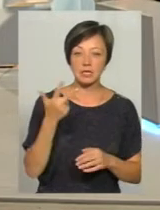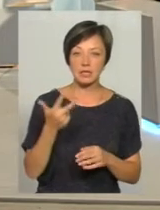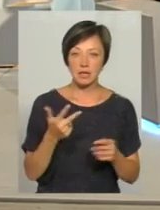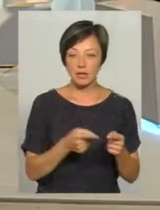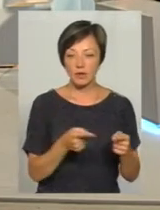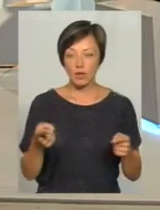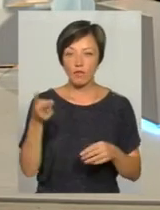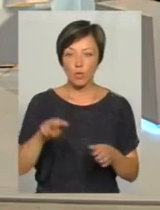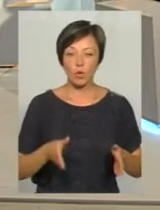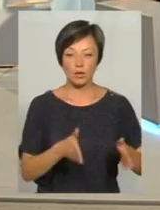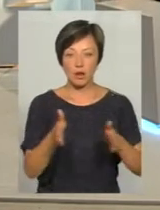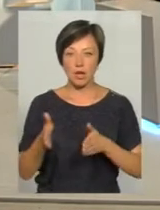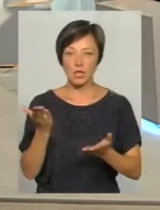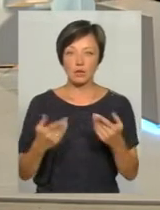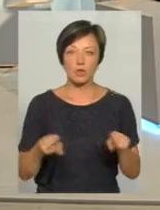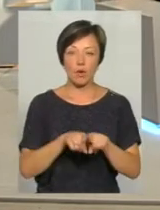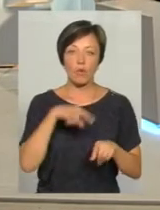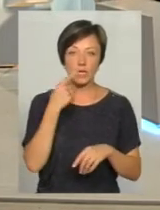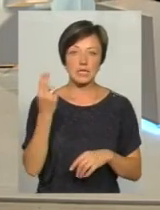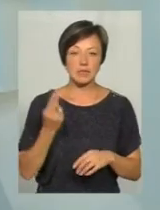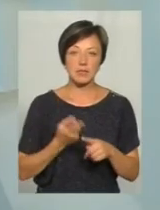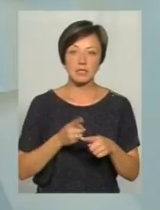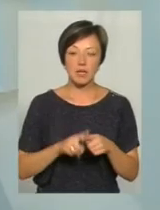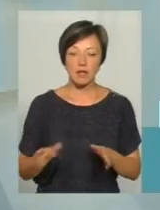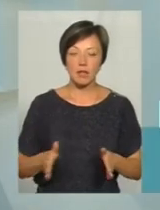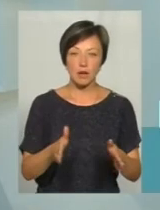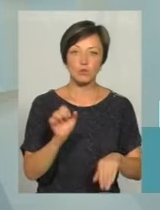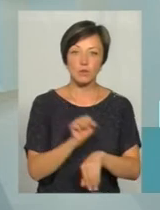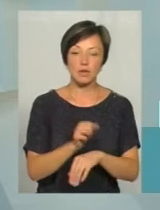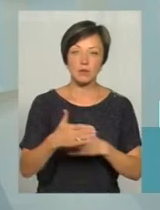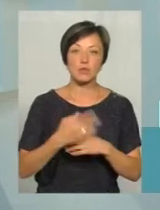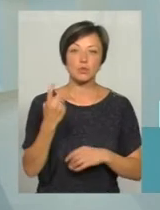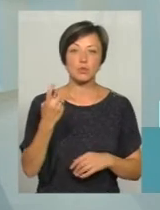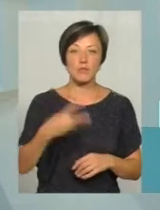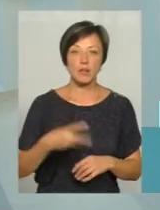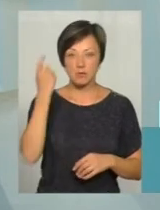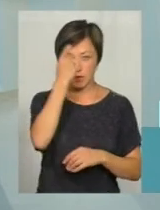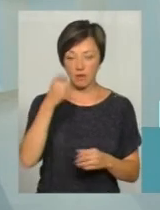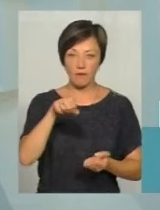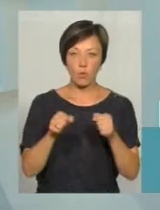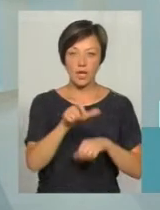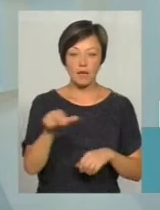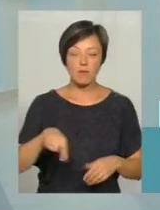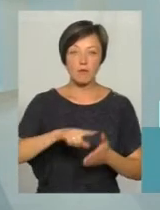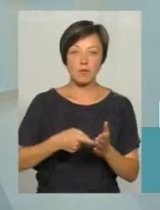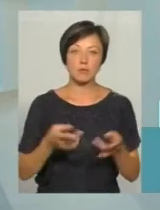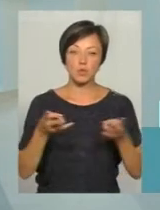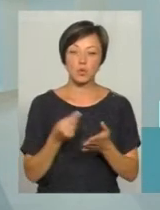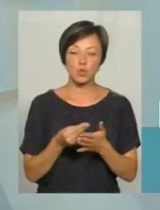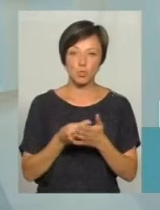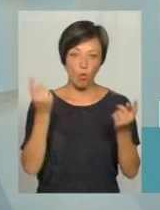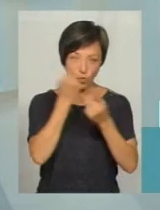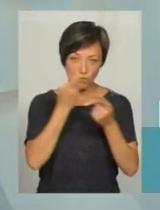траси, двох трас. Якщо так говорити цифрами, то на трасах ми зупинили близько 120 на тверезих водіїв. Тобто в місті потрібна ту суму, яку ви